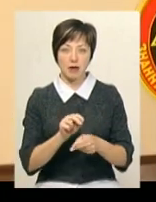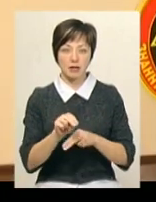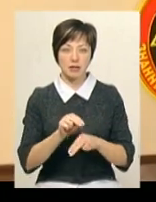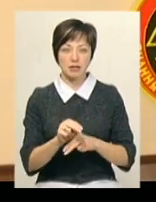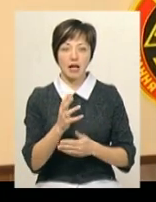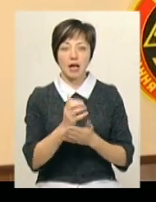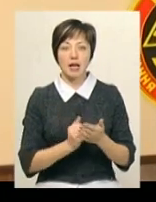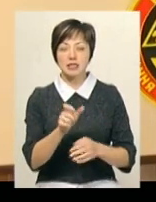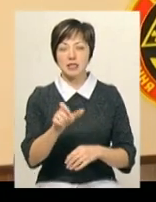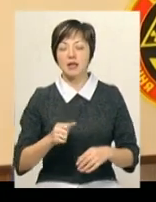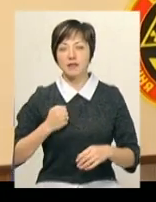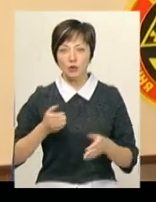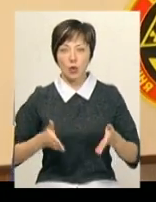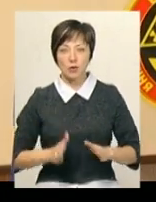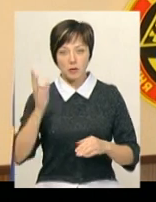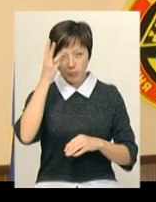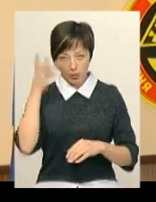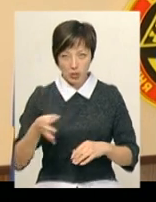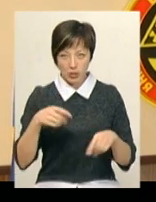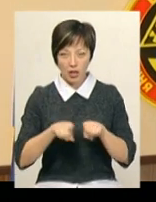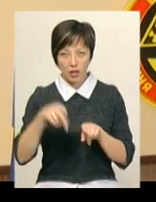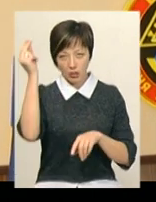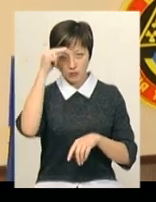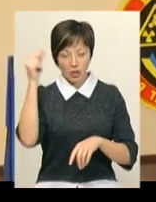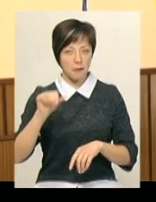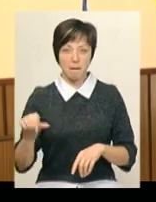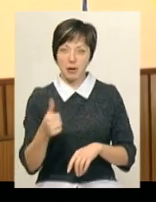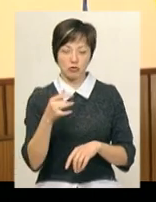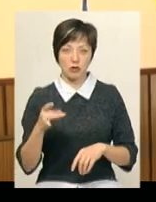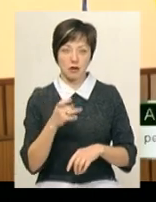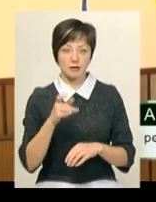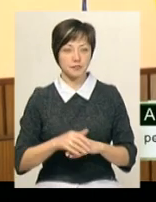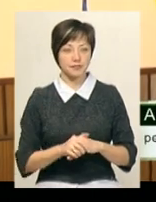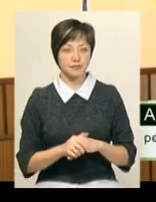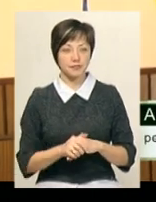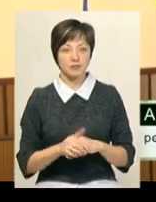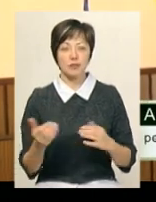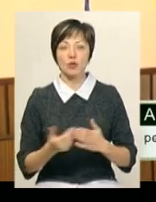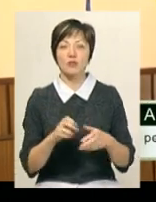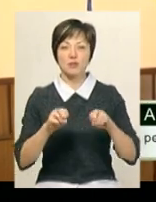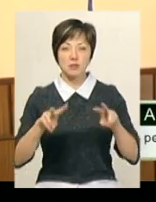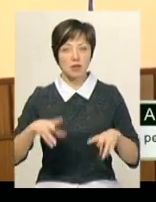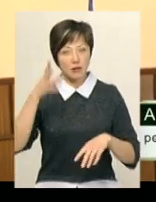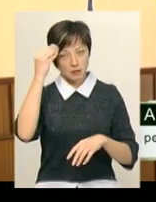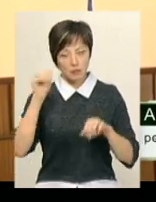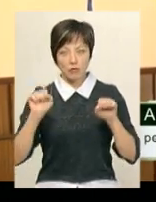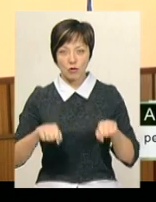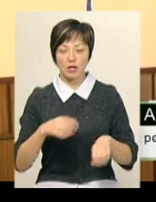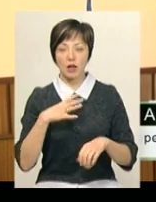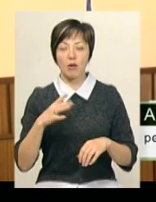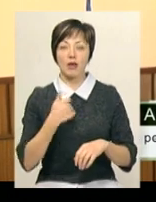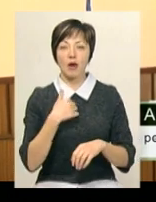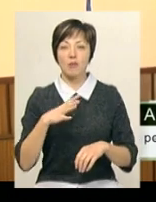Резервіст Андрій Слободян родом з Хмельниччини. Каже, такі навчання проходять вперше. Нову спеціальність можна вивчити. Я був по